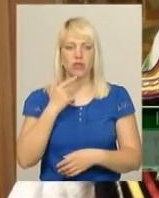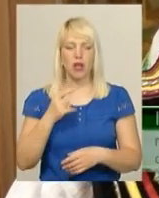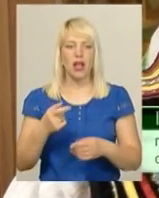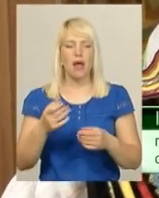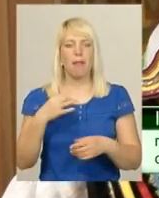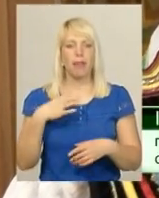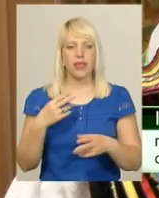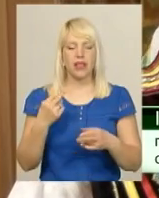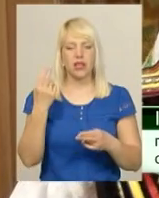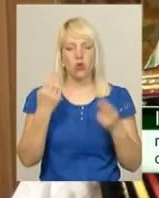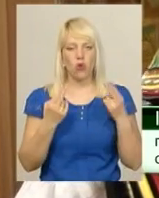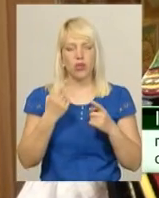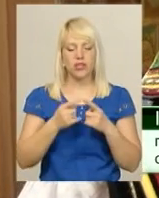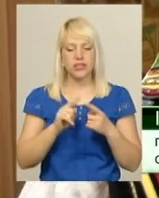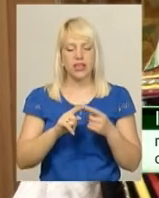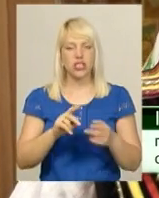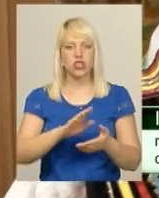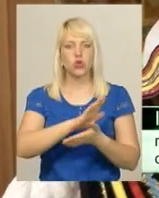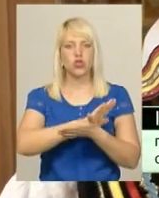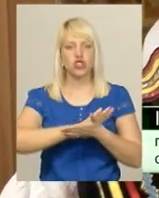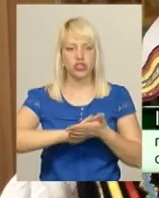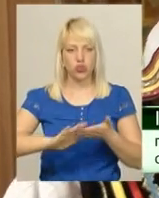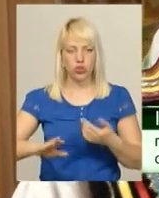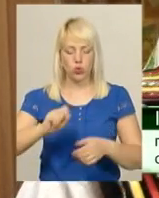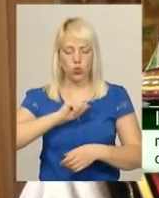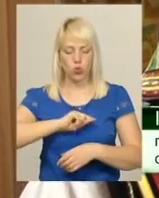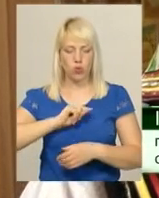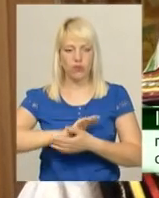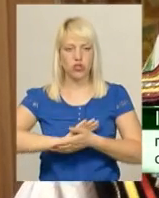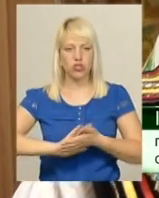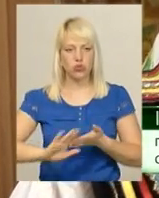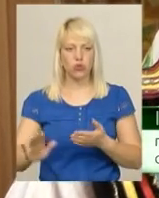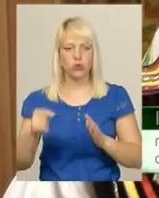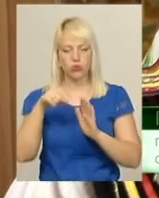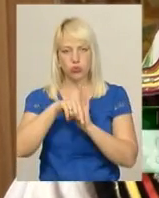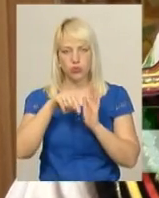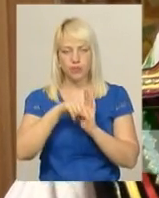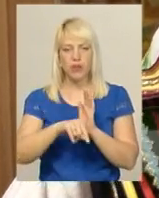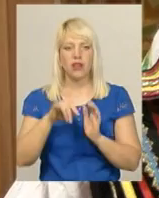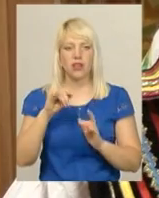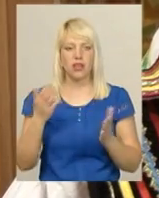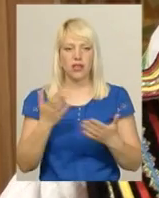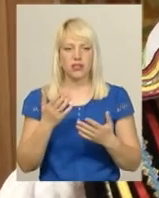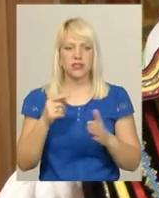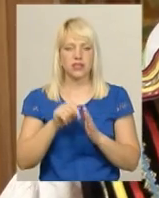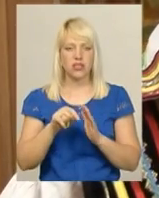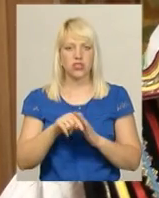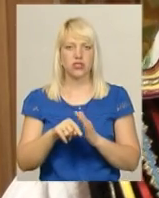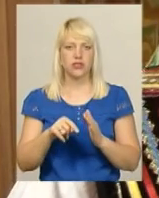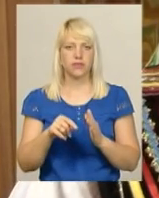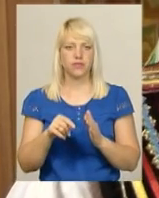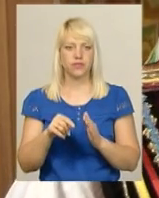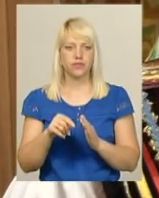духовно так само, і не тільки тілесно, але більшості – це духовна чистота, які означають риси